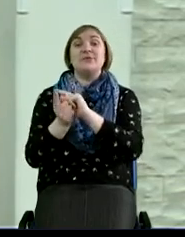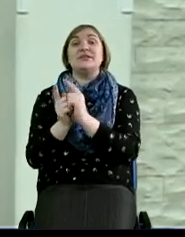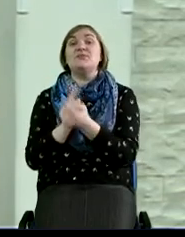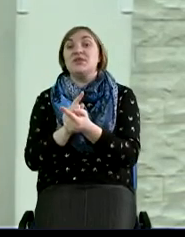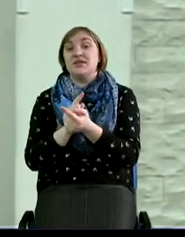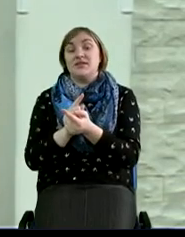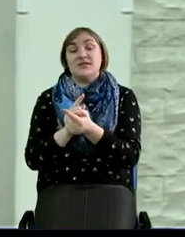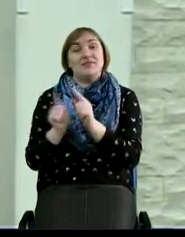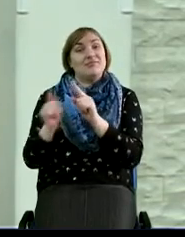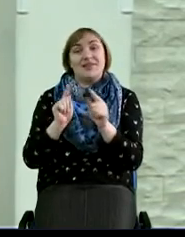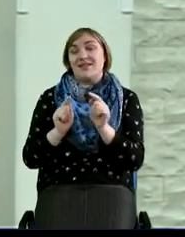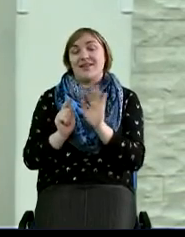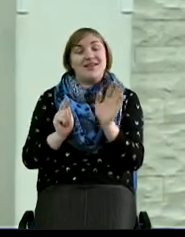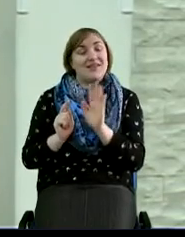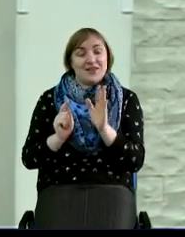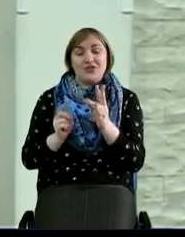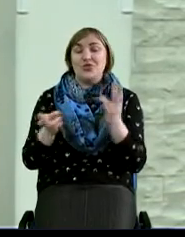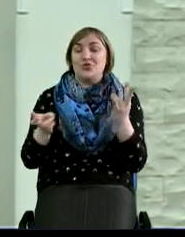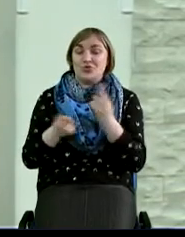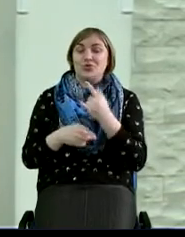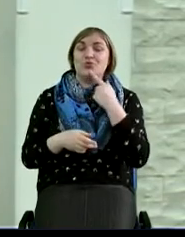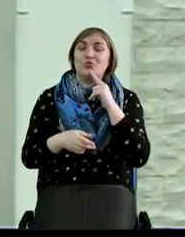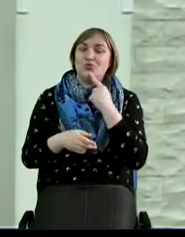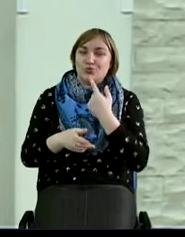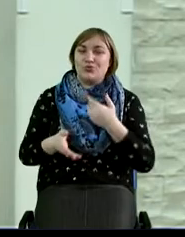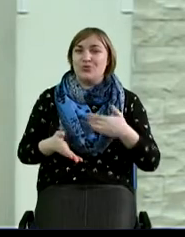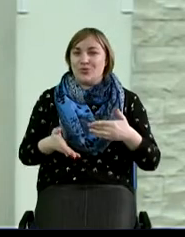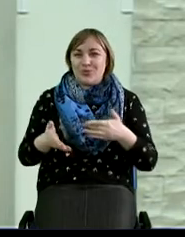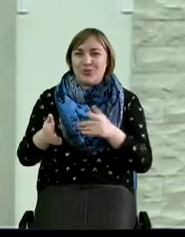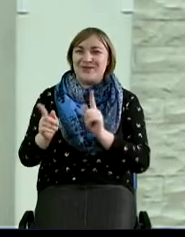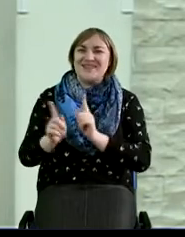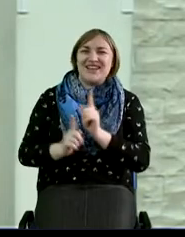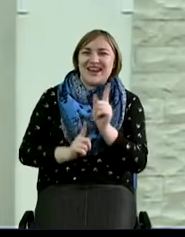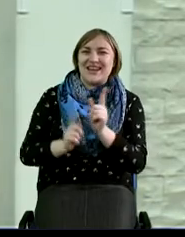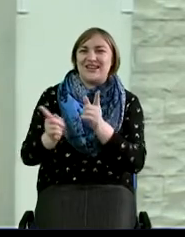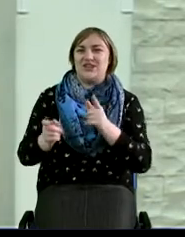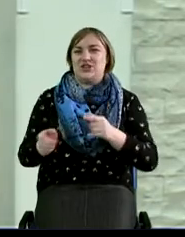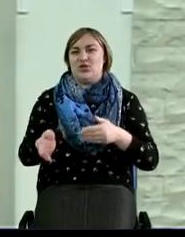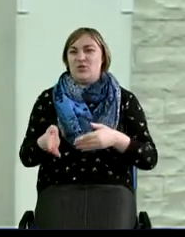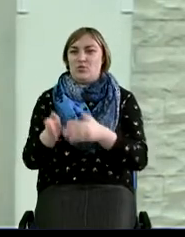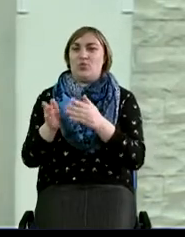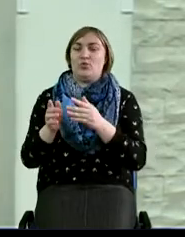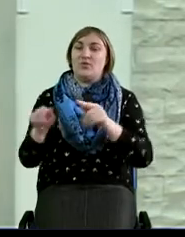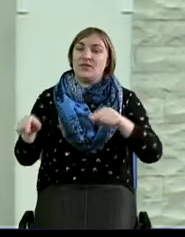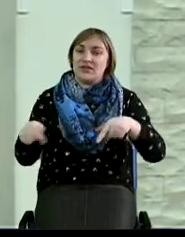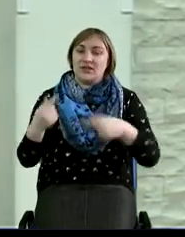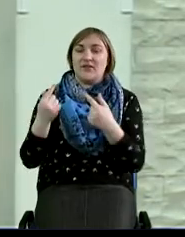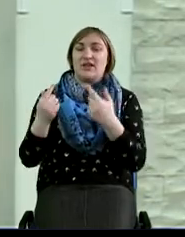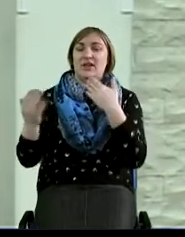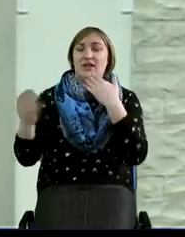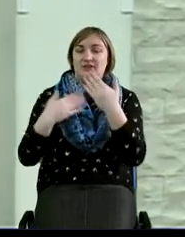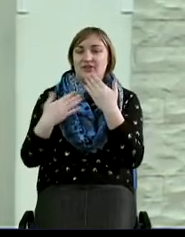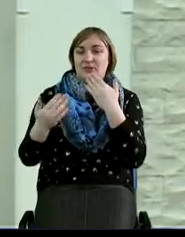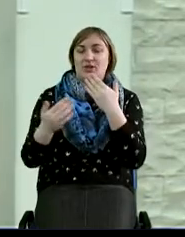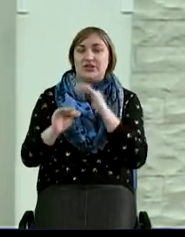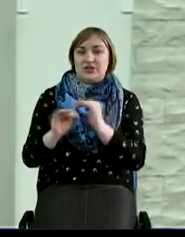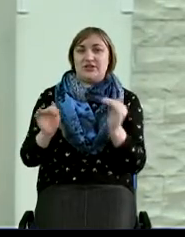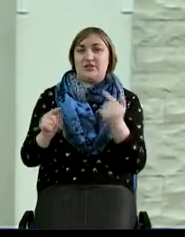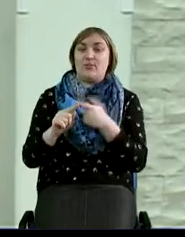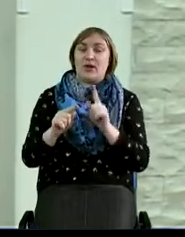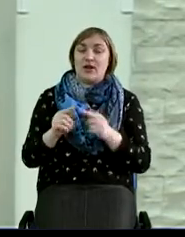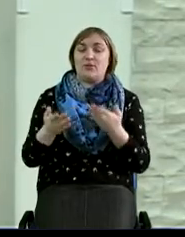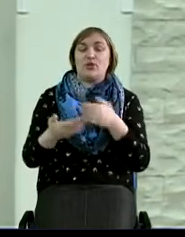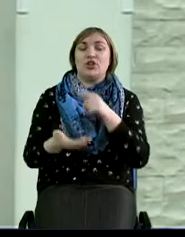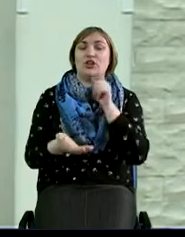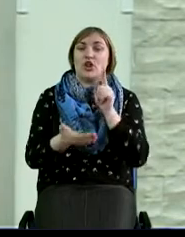Иногда нет, придется пройти непростой, тернистый путь в восстановлении этих взаимоотношений. И поэтому это должно